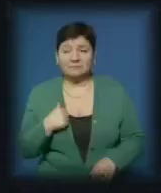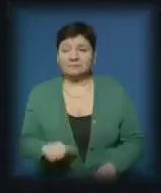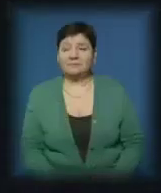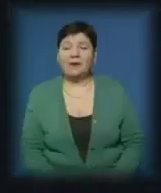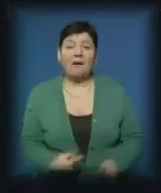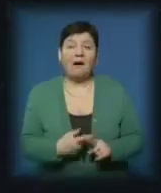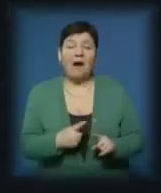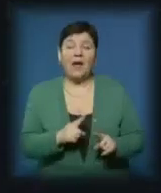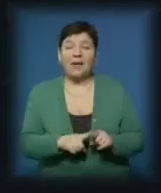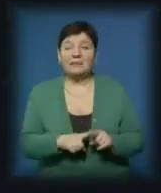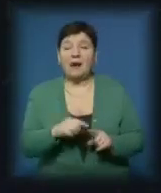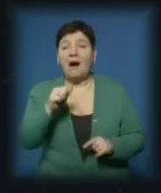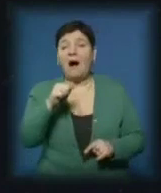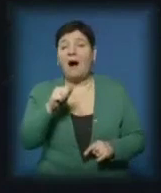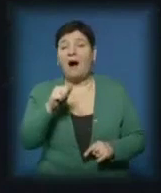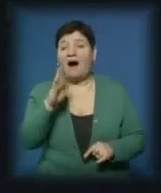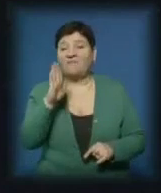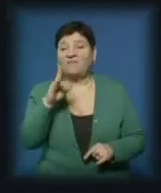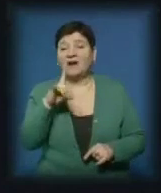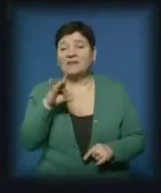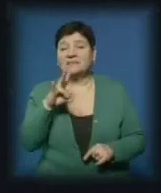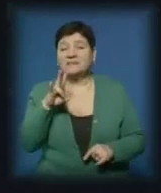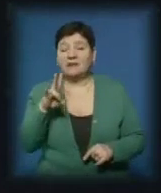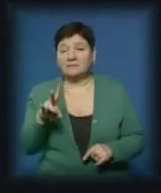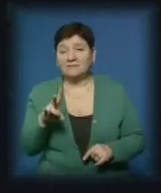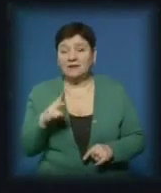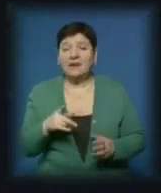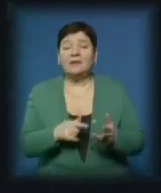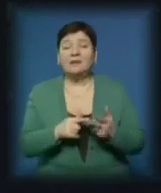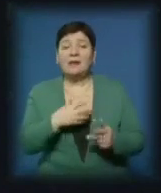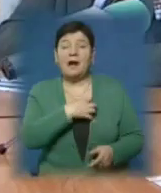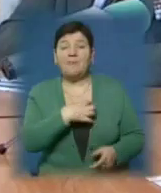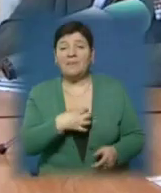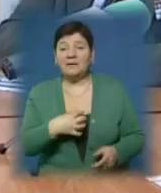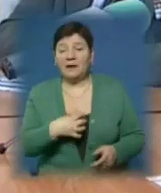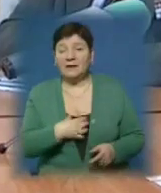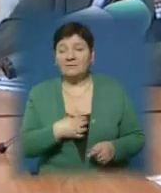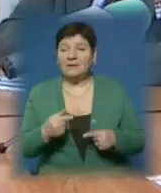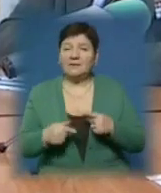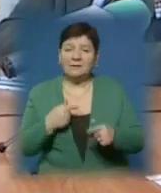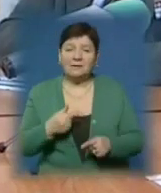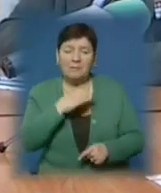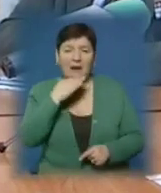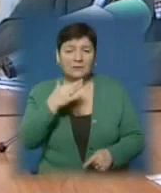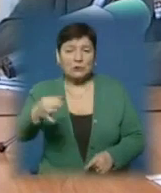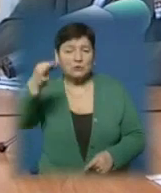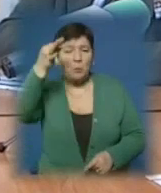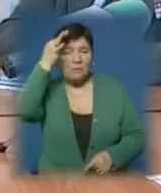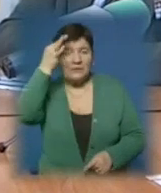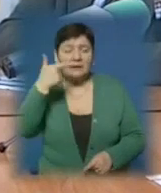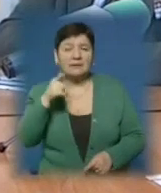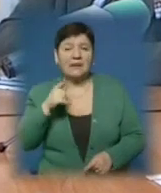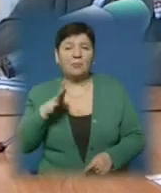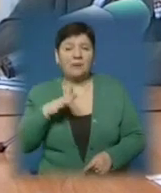А це Афганістан, просто пам'ятний. У кожного з них по кілька медалей, орденів та безліч спогадів про Афганістан, де вони